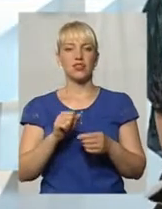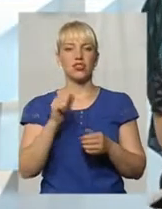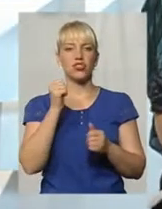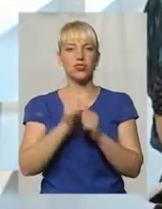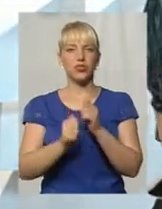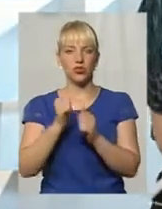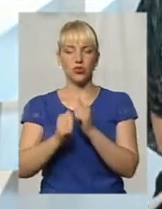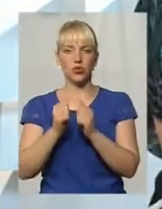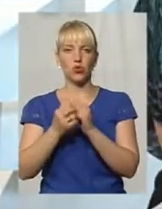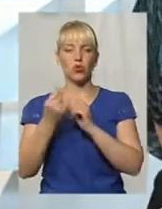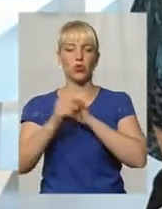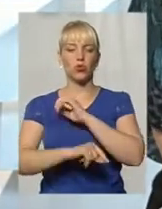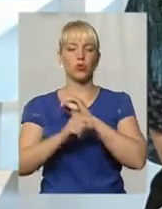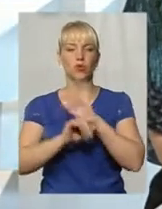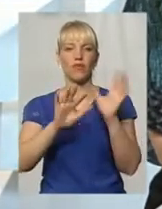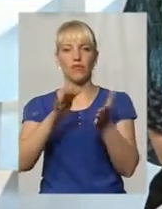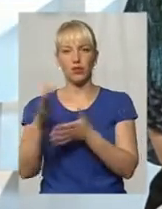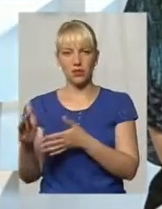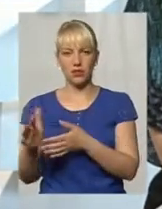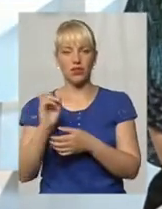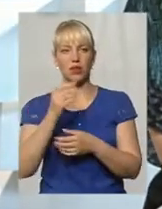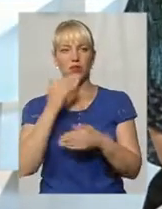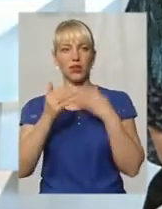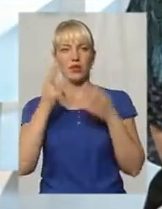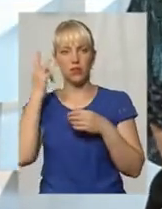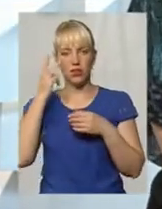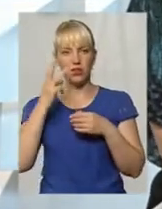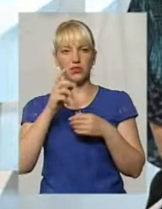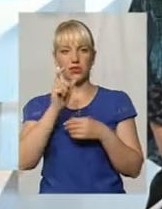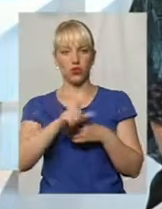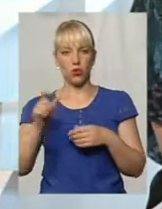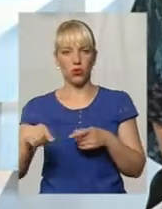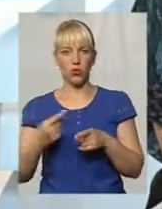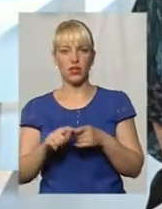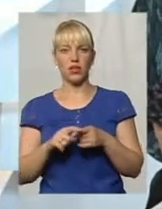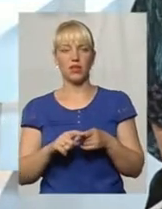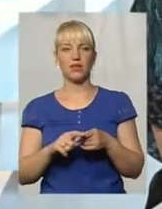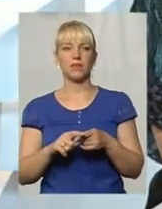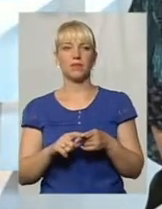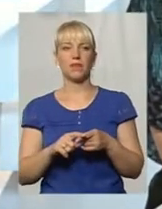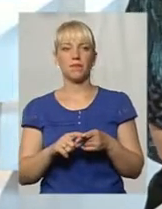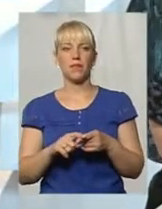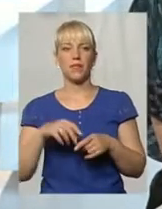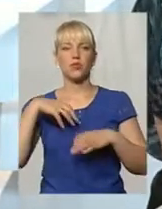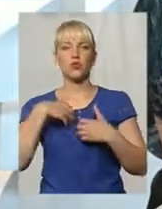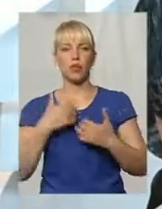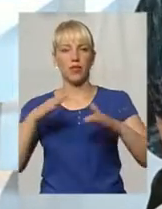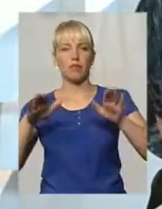як опитали людей, Хмельницький посів сумне чільне місце.